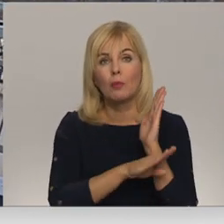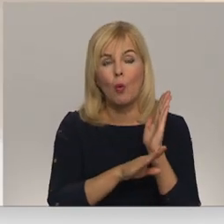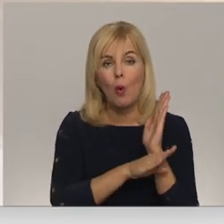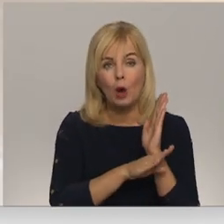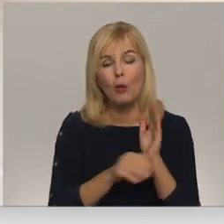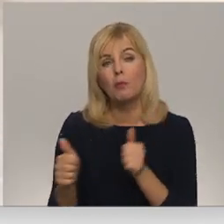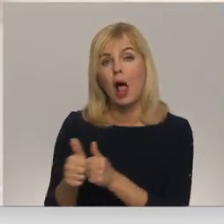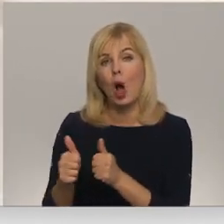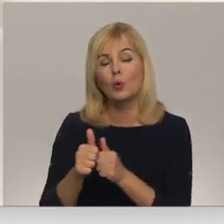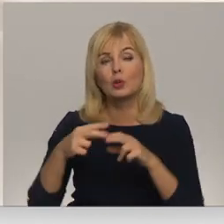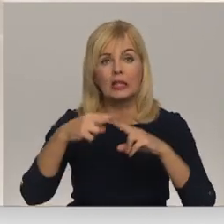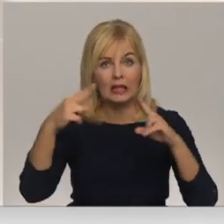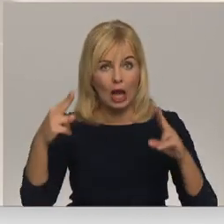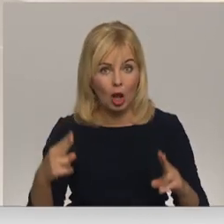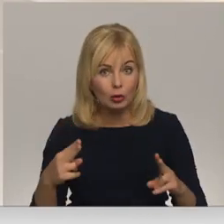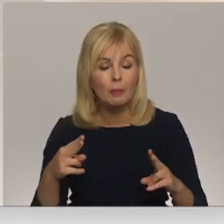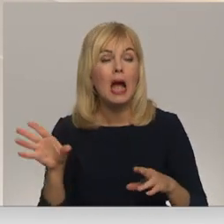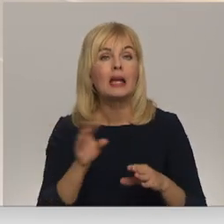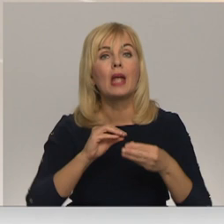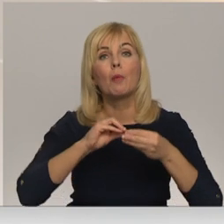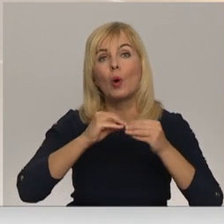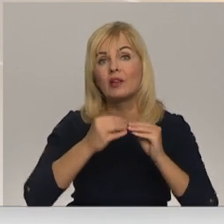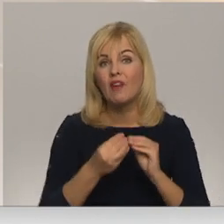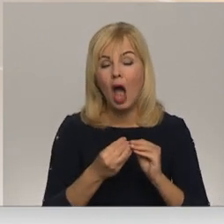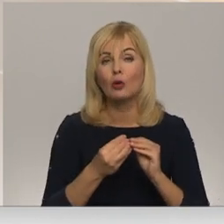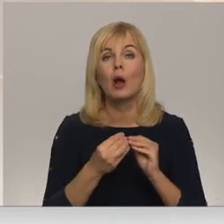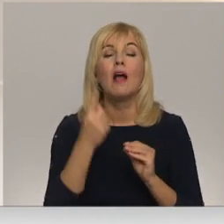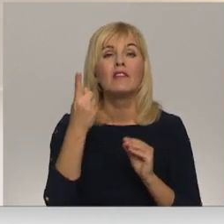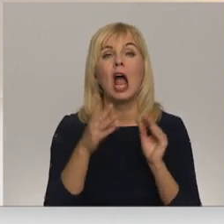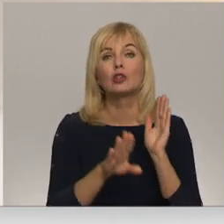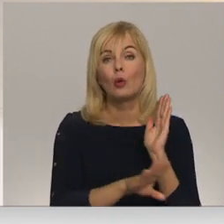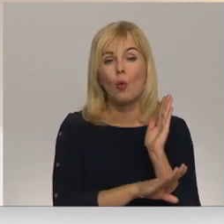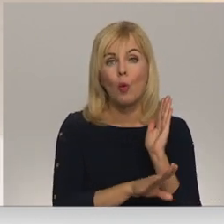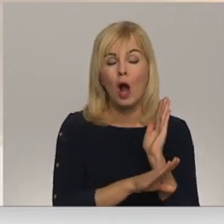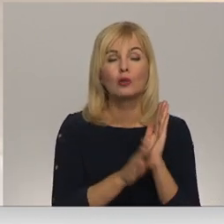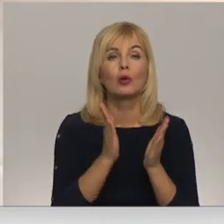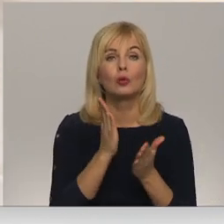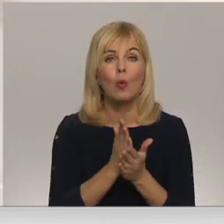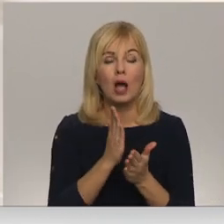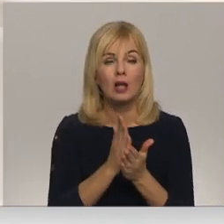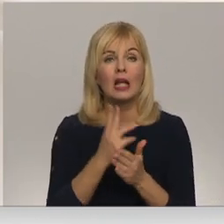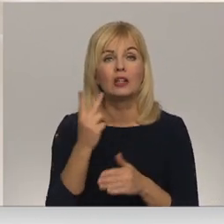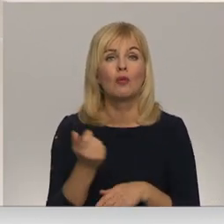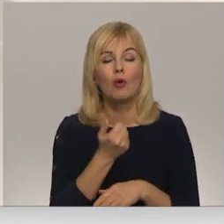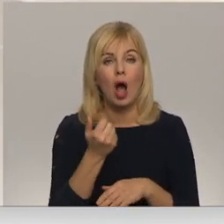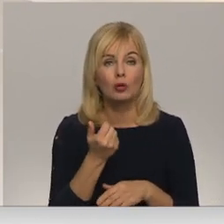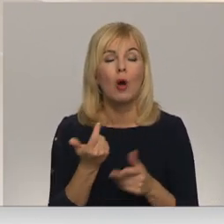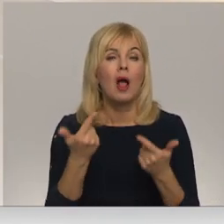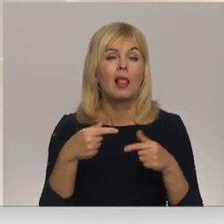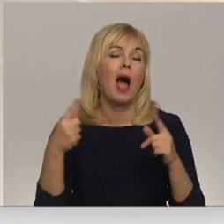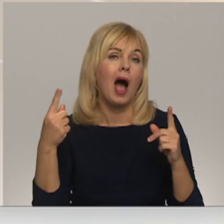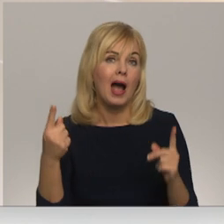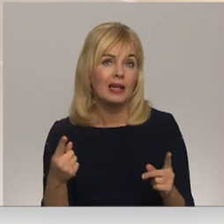Un pat ņemot vērā, ka šis viens koks noteikti, ka gada divu gadu laikā varētu būt